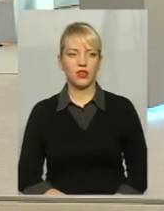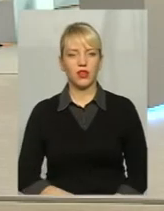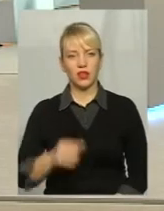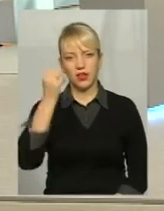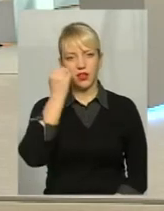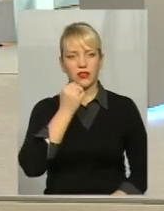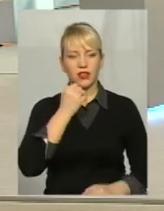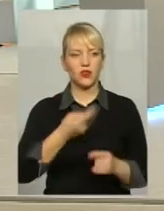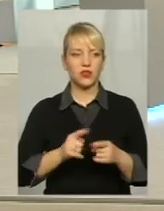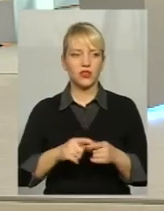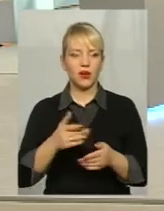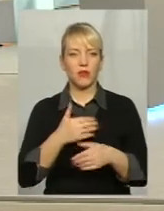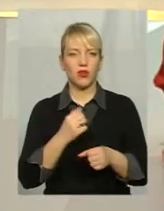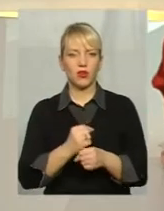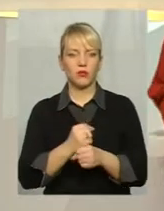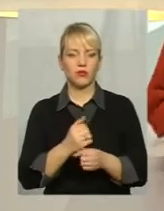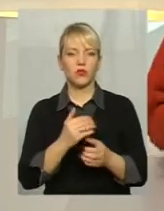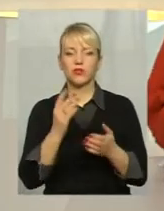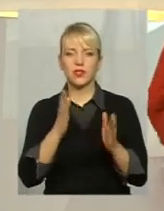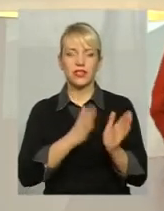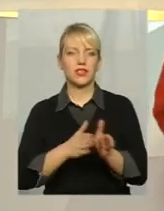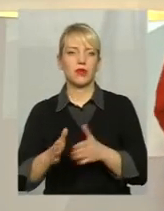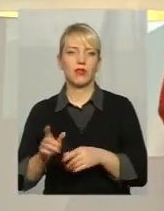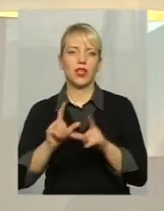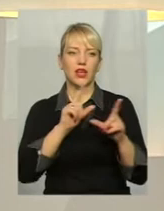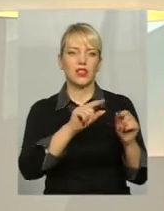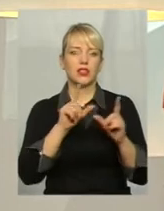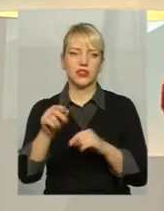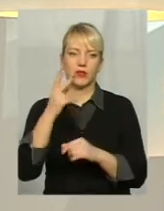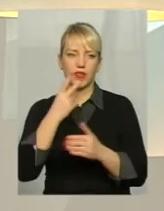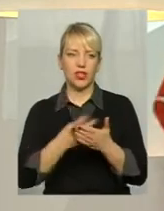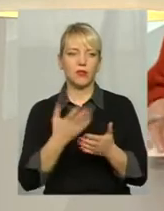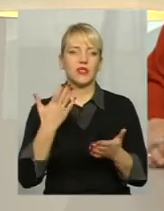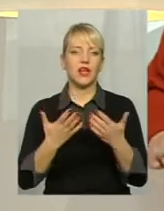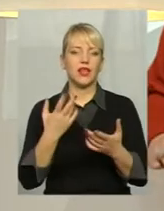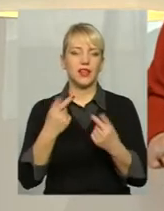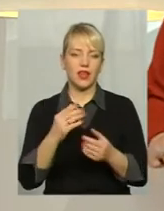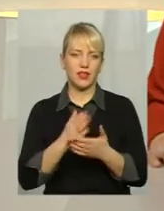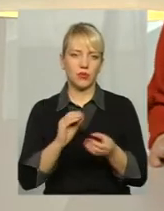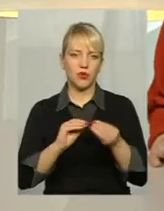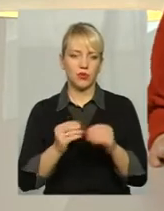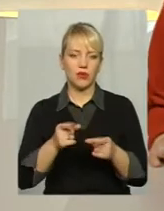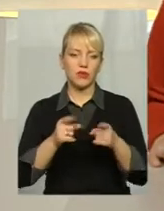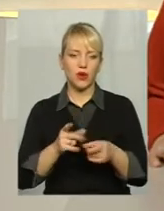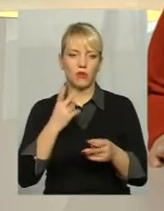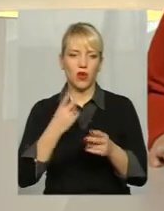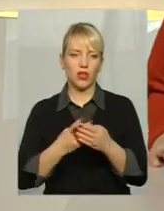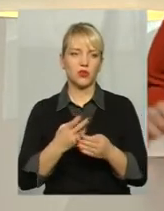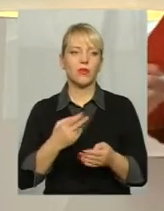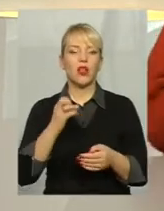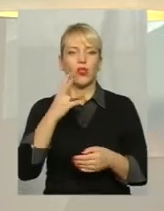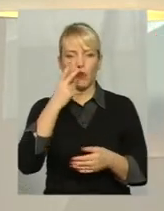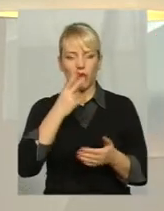власне, це ми робимо систематично Їздимо, дивимося І там, є проблеми, справді показуємо Але і показуємо позитивні приклади